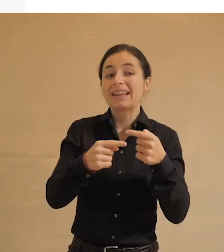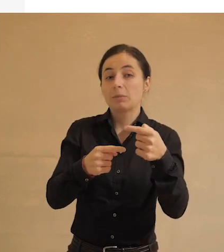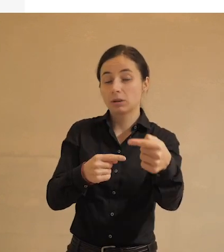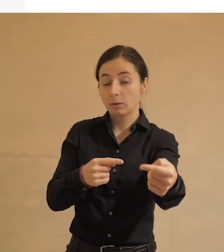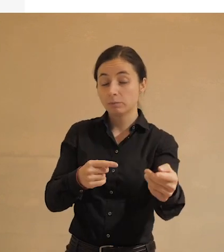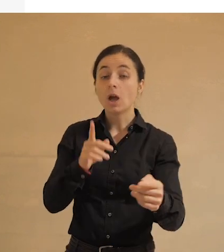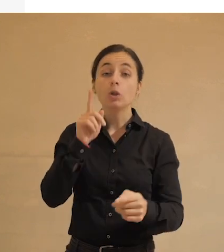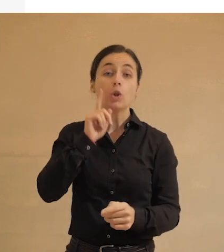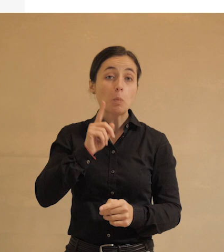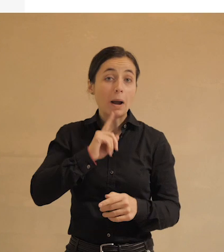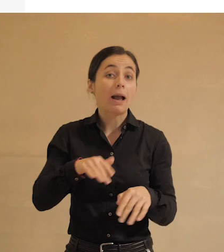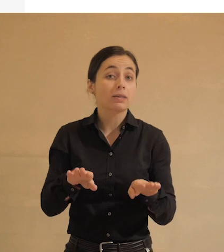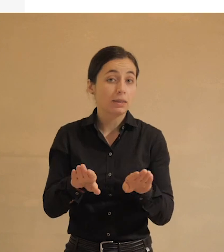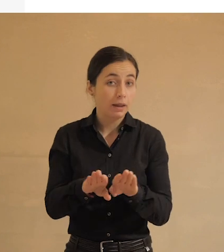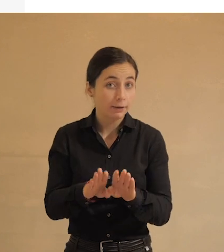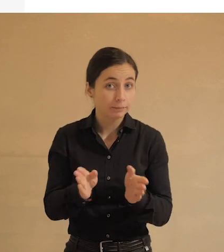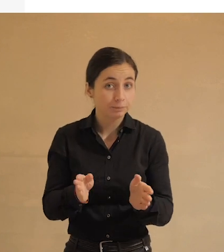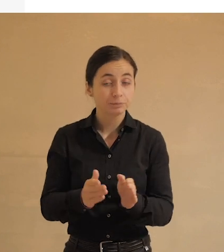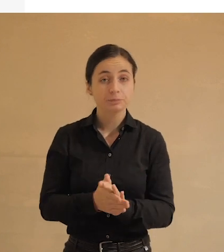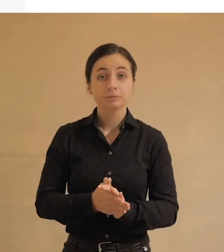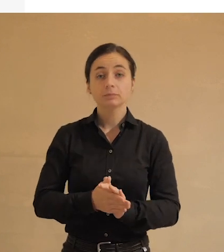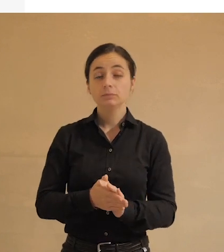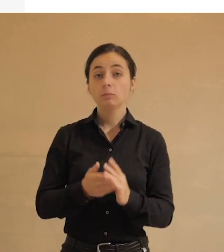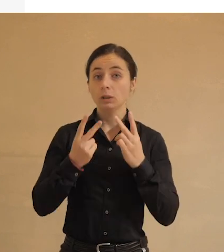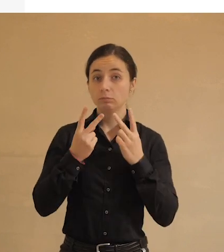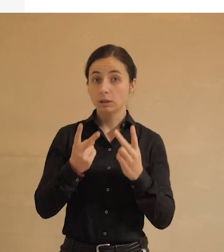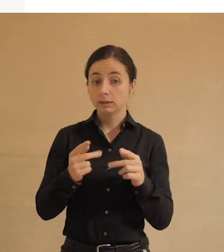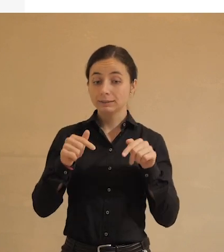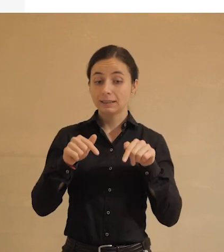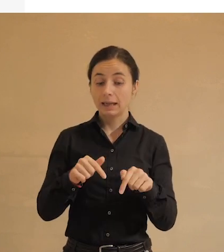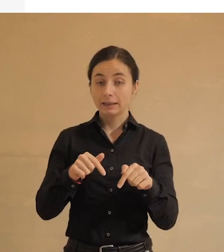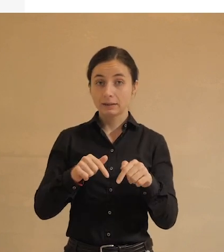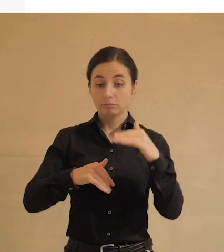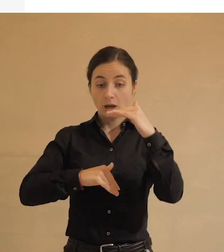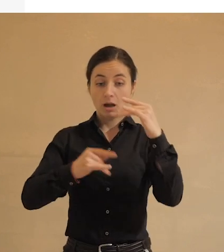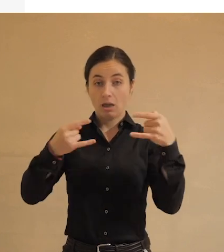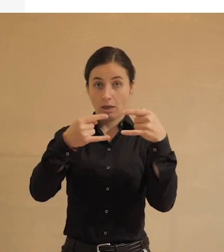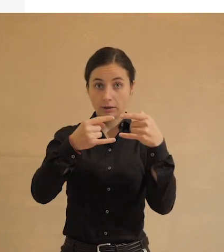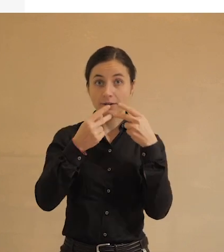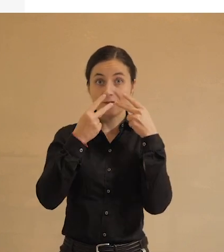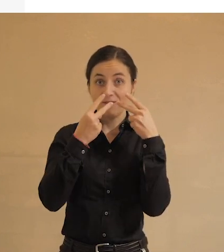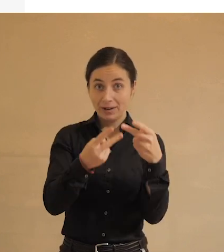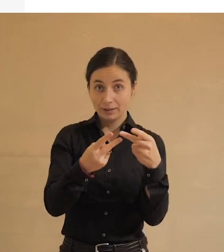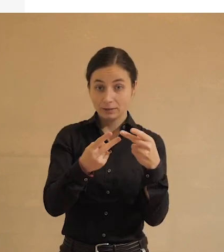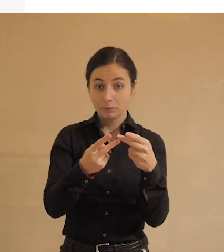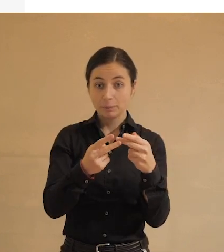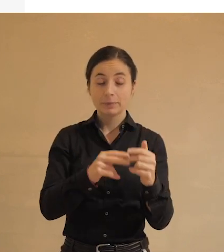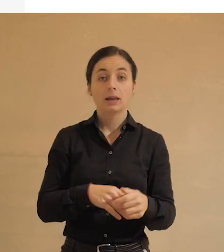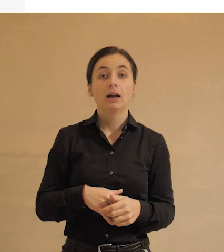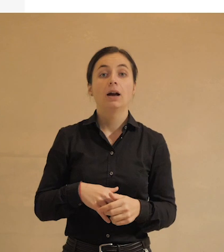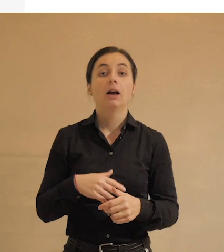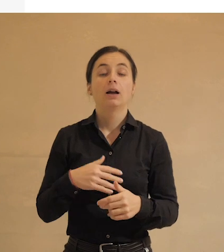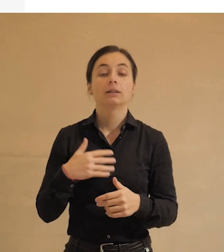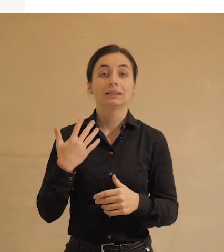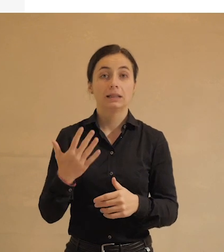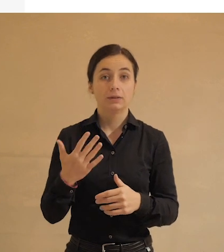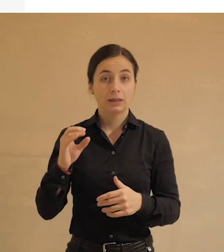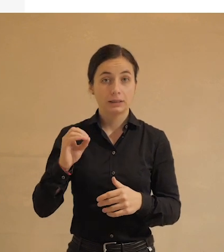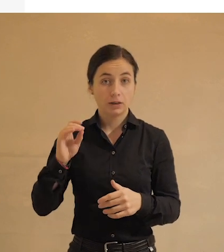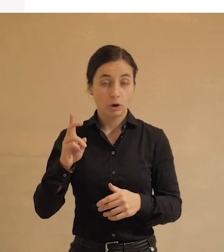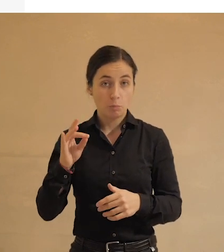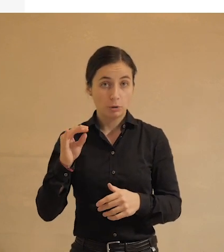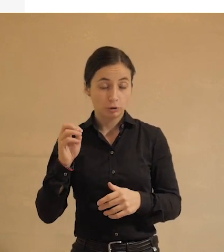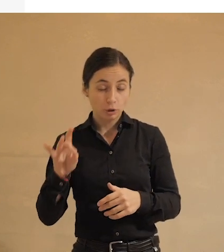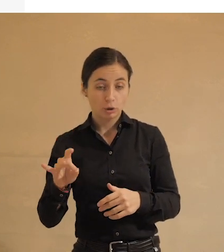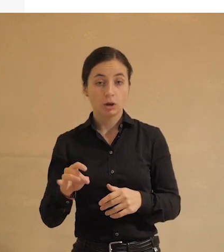тем не менее, пока вот так. Вот смотрите, на этом экране мы видим данные, слева это тоже евромонитор, справа это